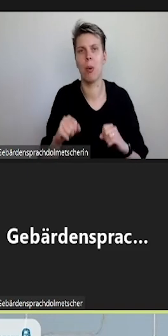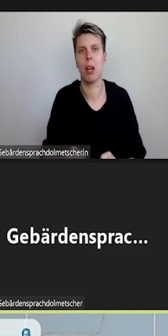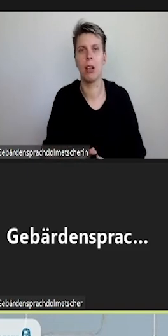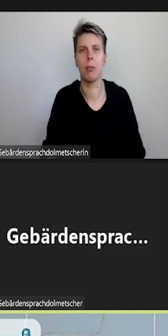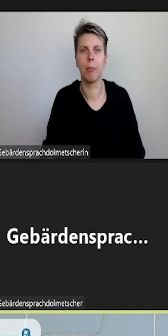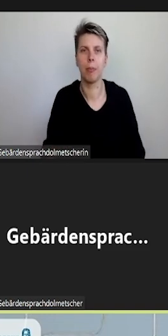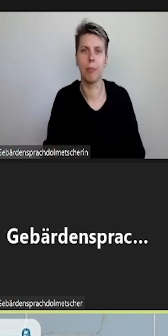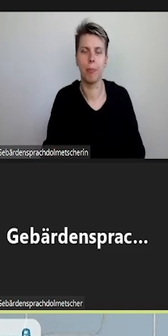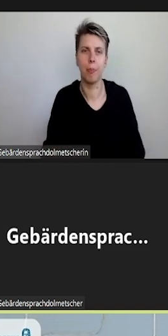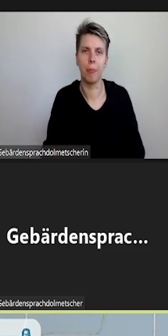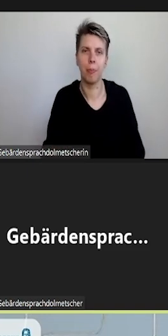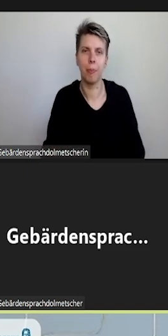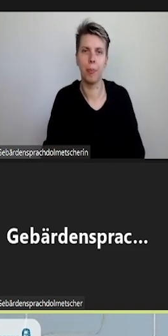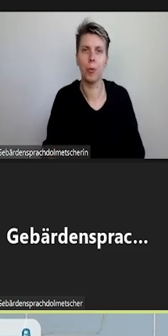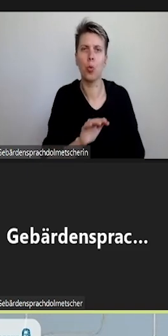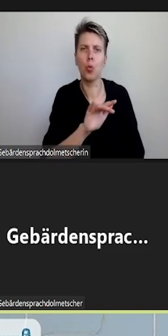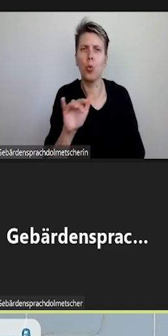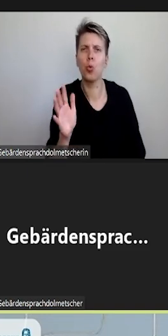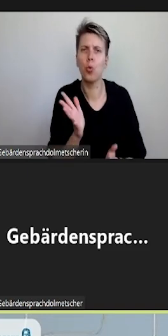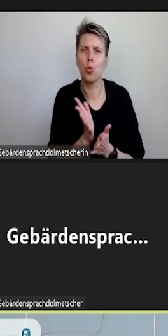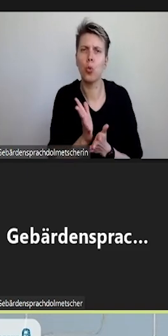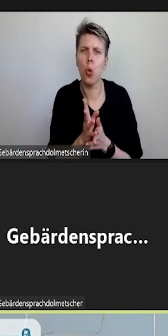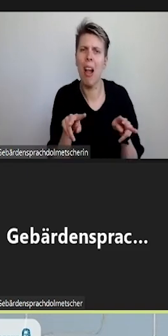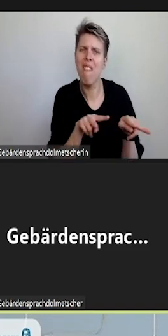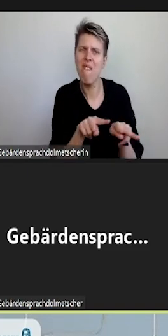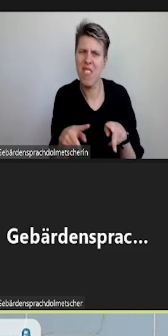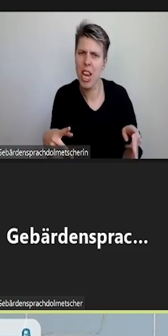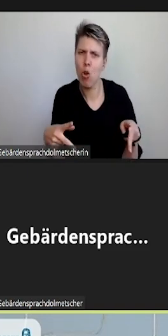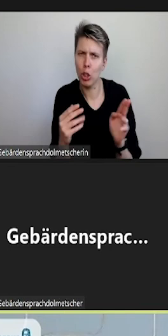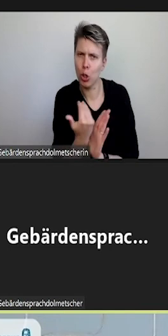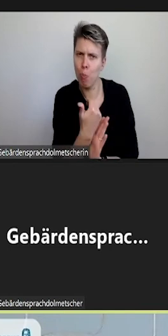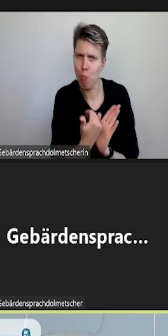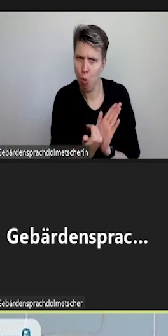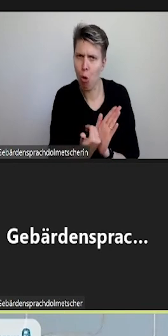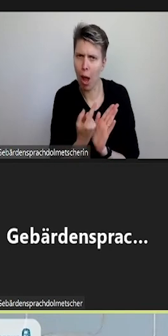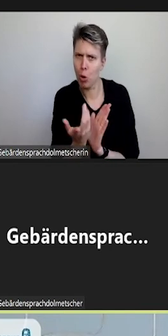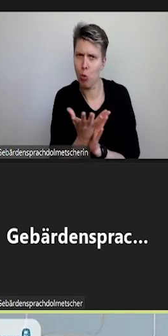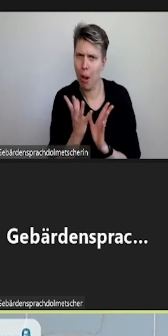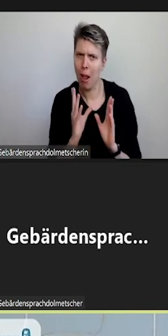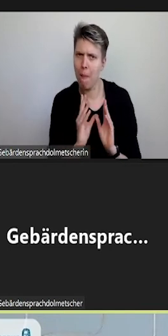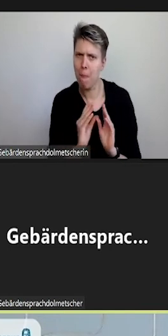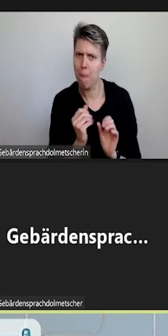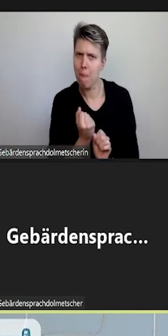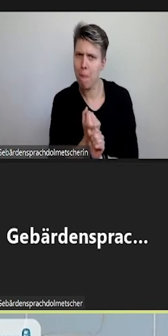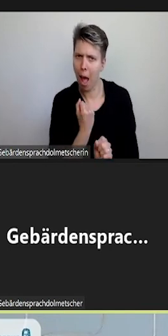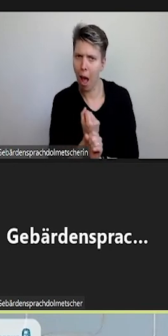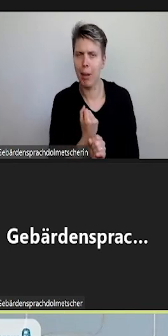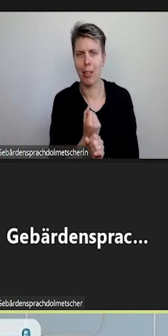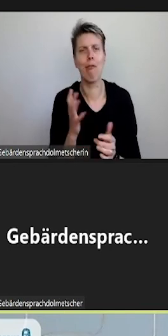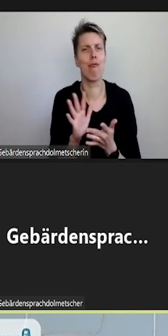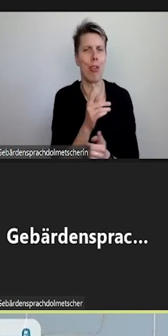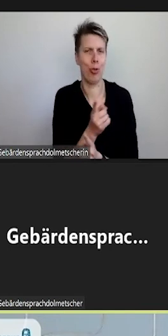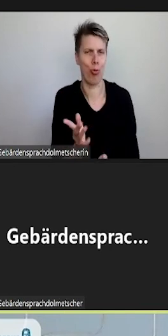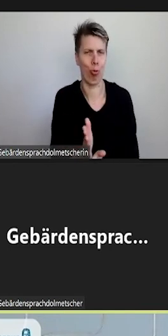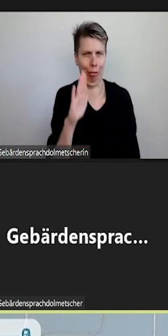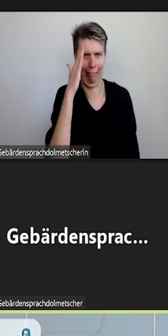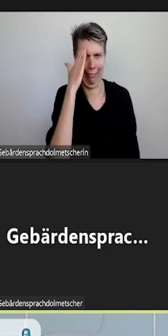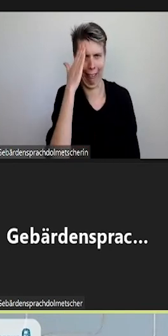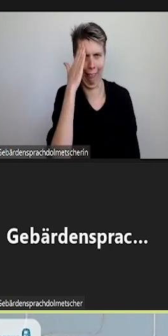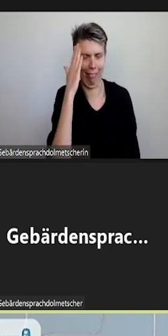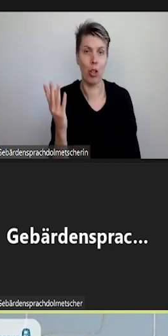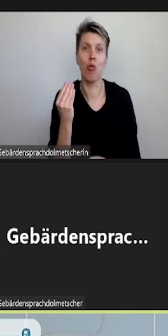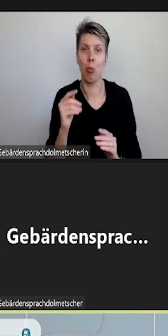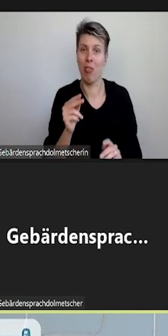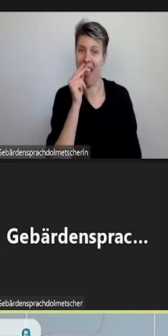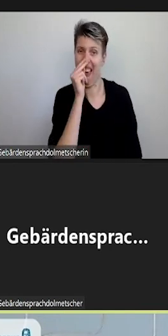Wenn Sie schon einmal mit einem Videoschnittprogramm gearbeitet haben, dann wird Ihnen das jetzt bekannt vorkommen. Und zwar ist die